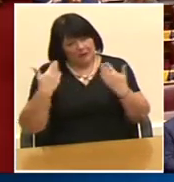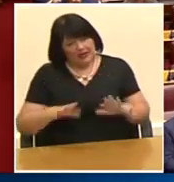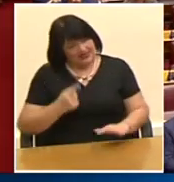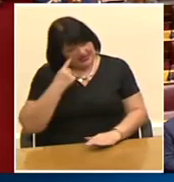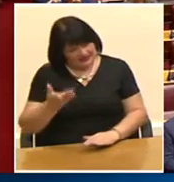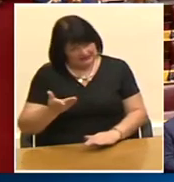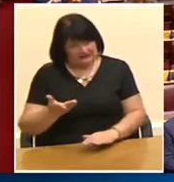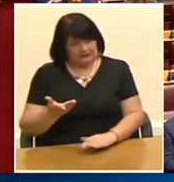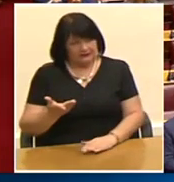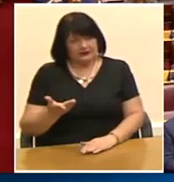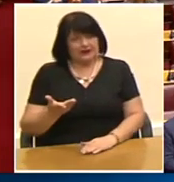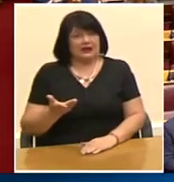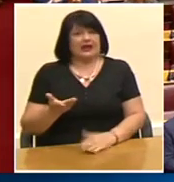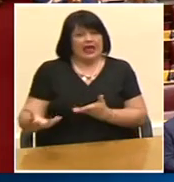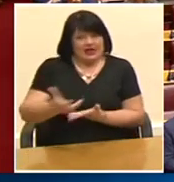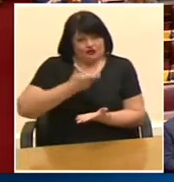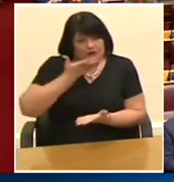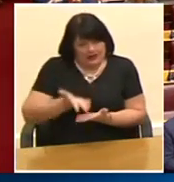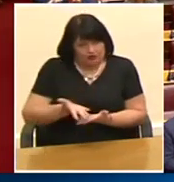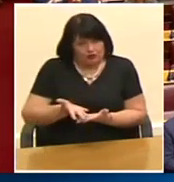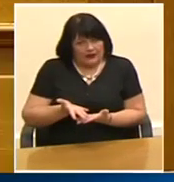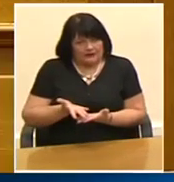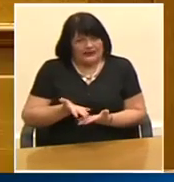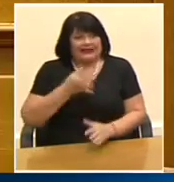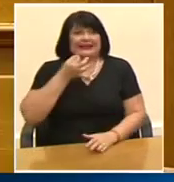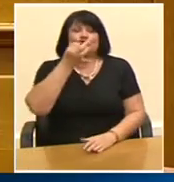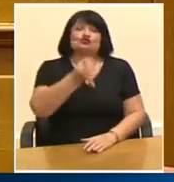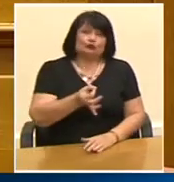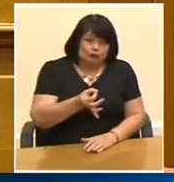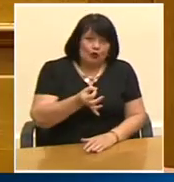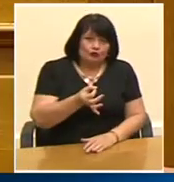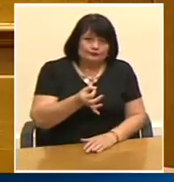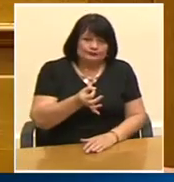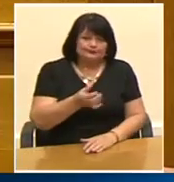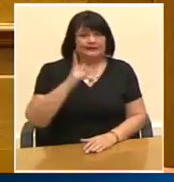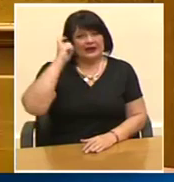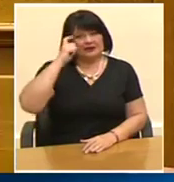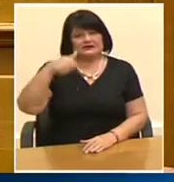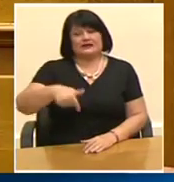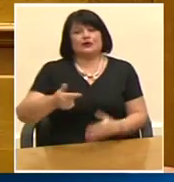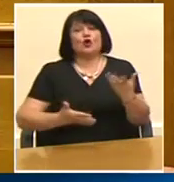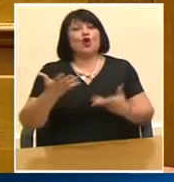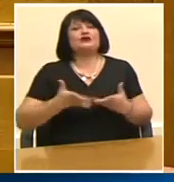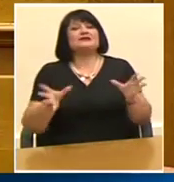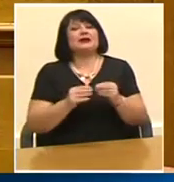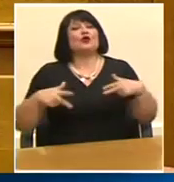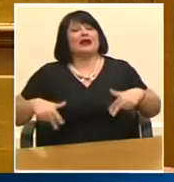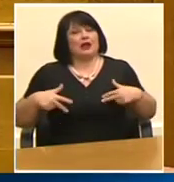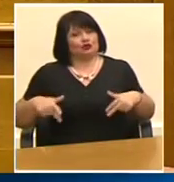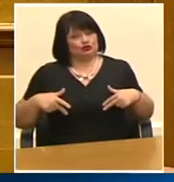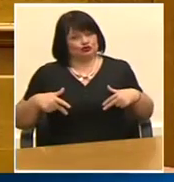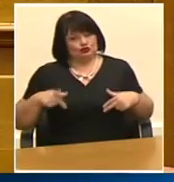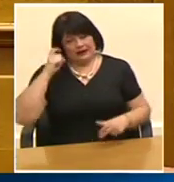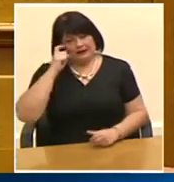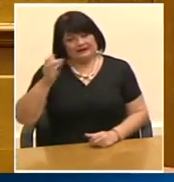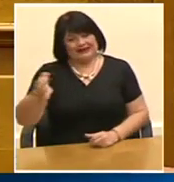Για τα δημοσιονομικά όμως θα πω πως σύμφωνα με την έκθεση του Γενικού Λογιστήριου του Κράτους μόνο